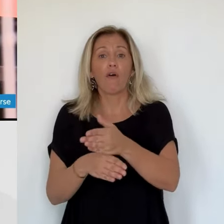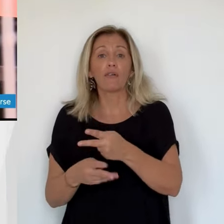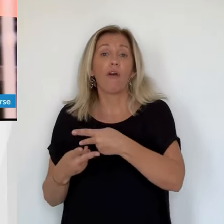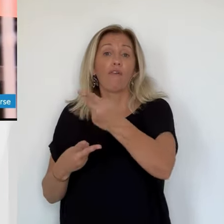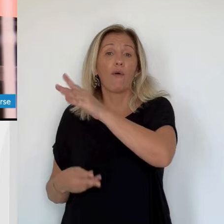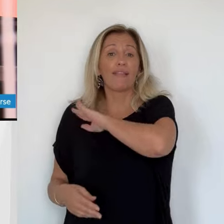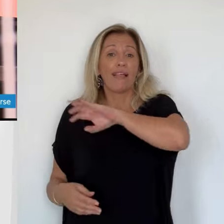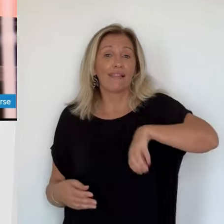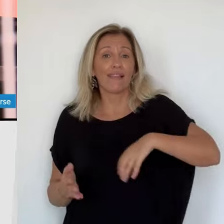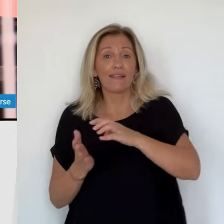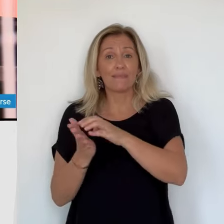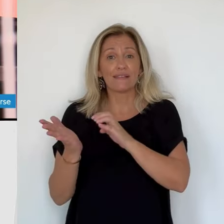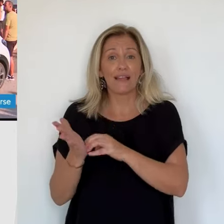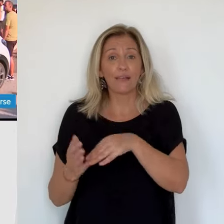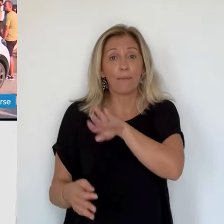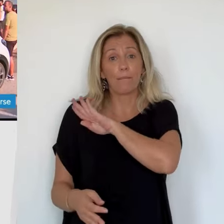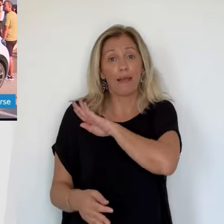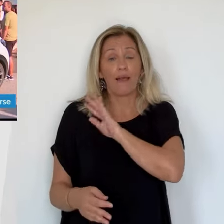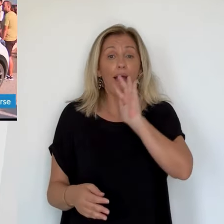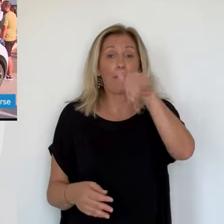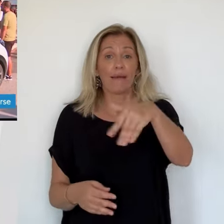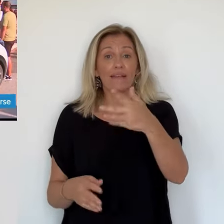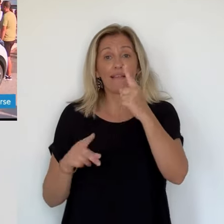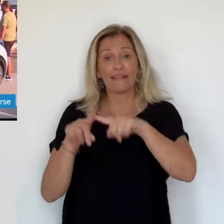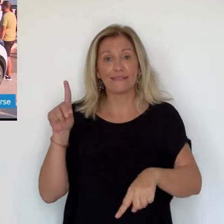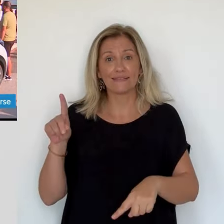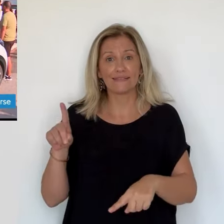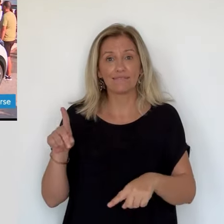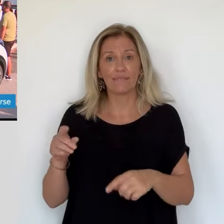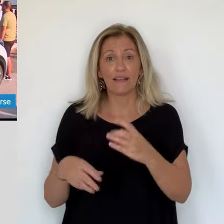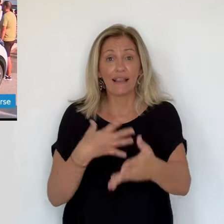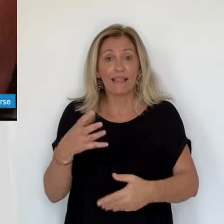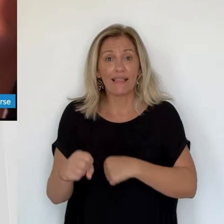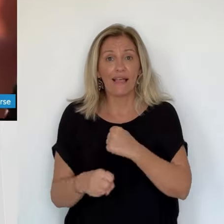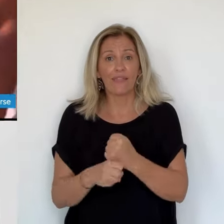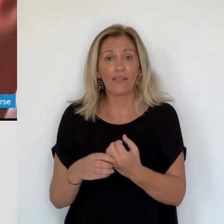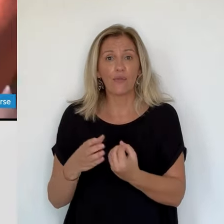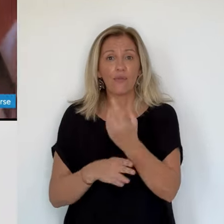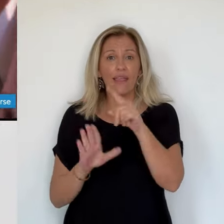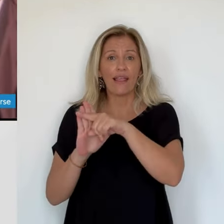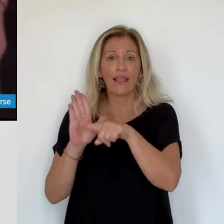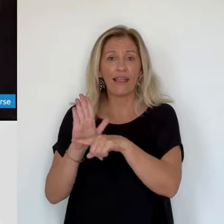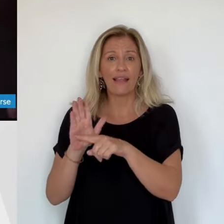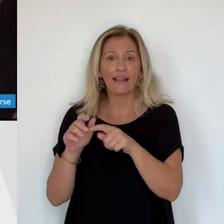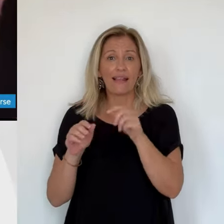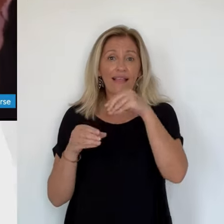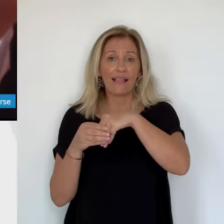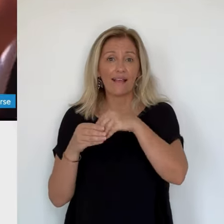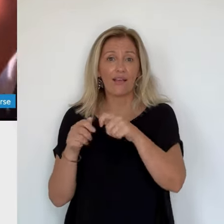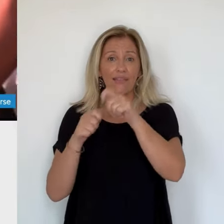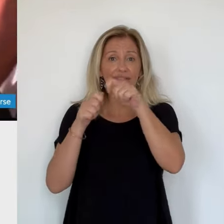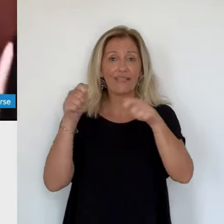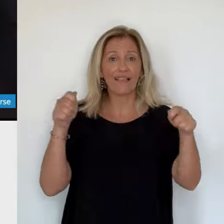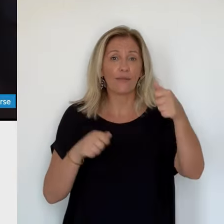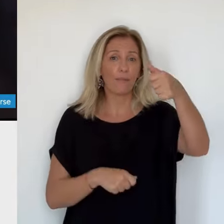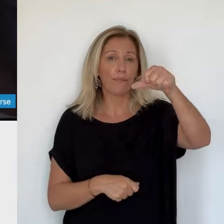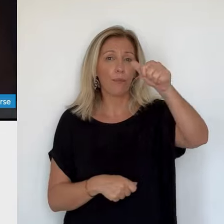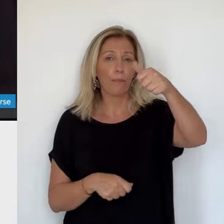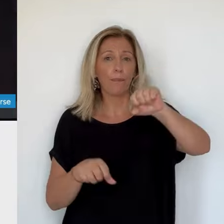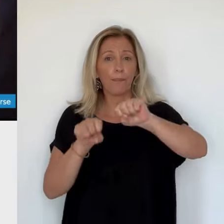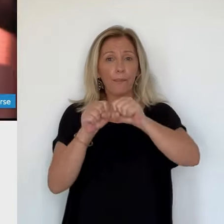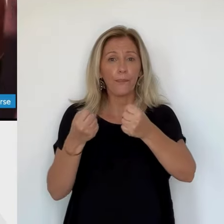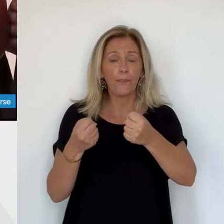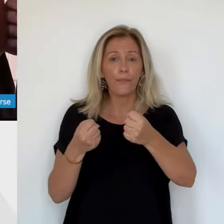pour les 651 élèves du collège de Baleone, il faut y aller. Un dernier petit SMS devant la grille parce qu'après, c'est